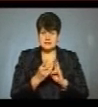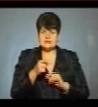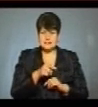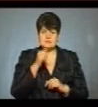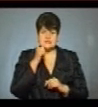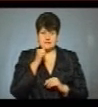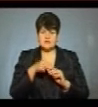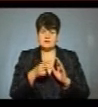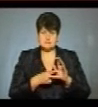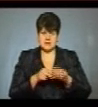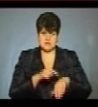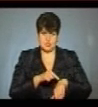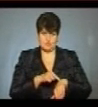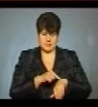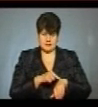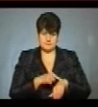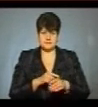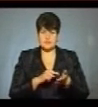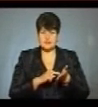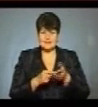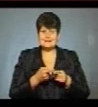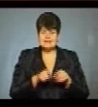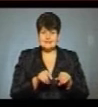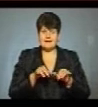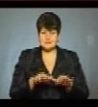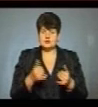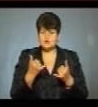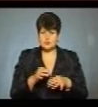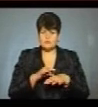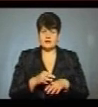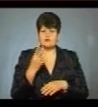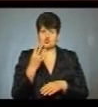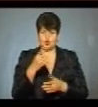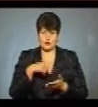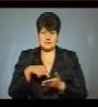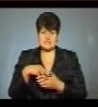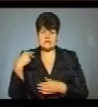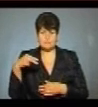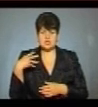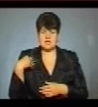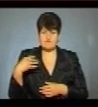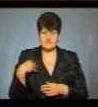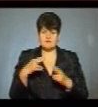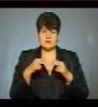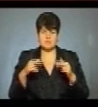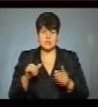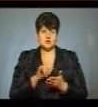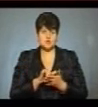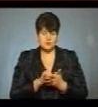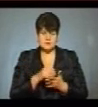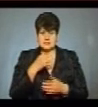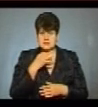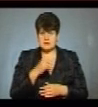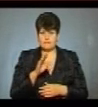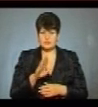завтра о 17-й годині. Зазначу, такі ж акції сьогодні провели в чотирьох містах – Запоріжжі, Львові, Дніпрі та Сумах, повідомив